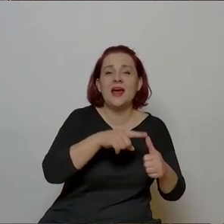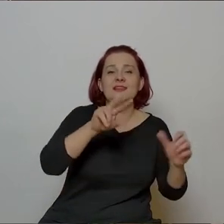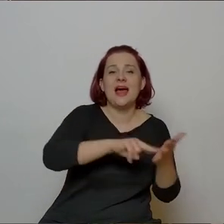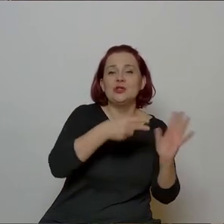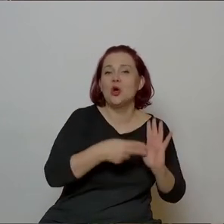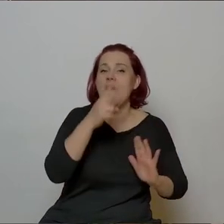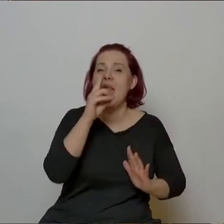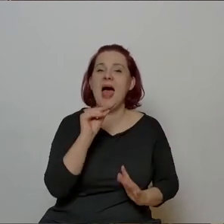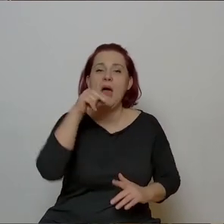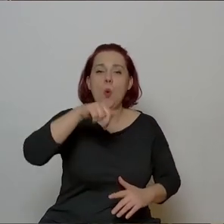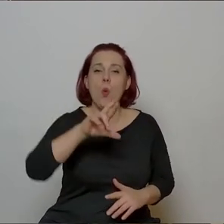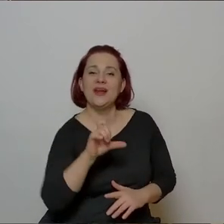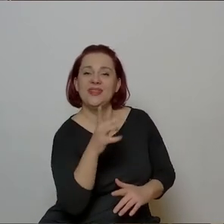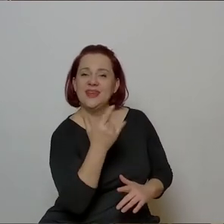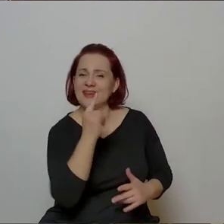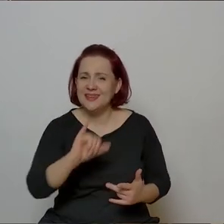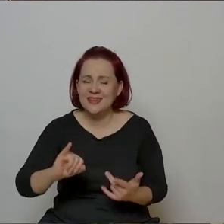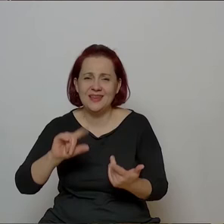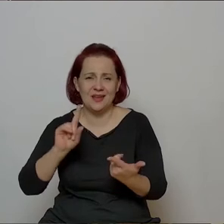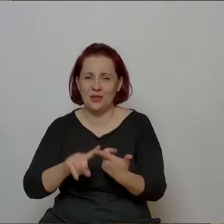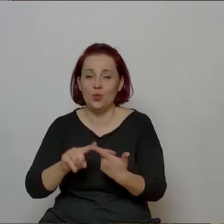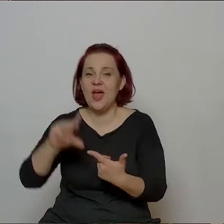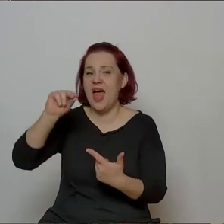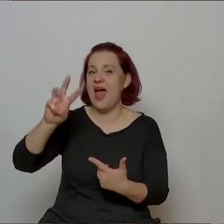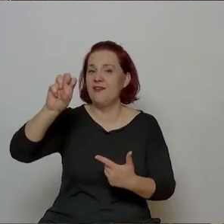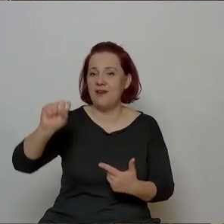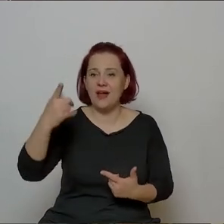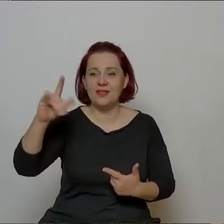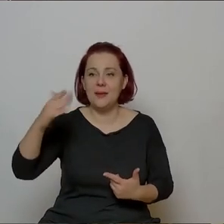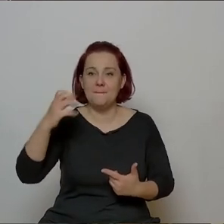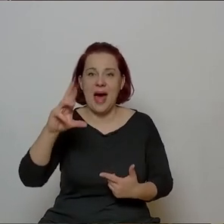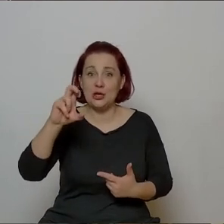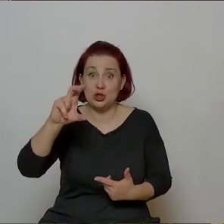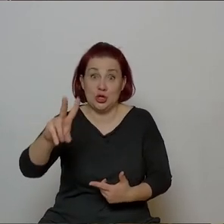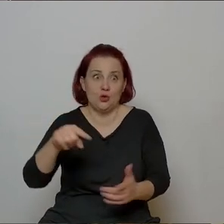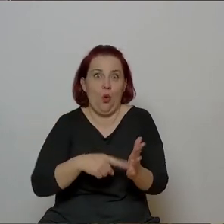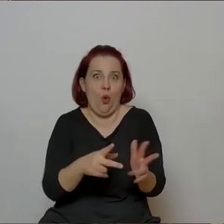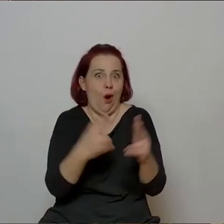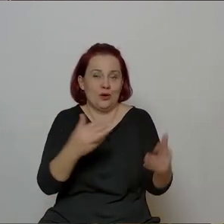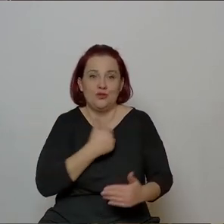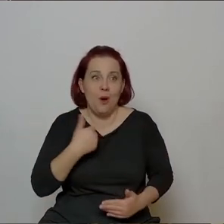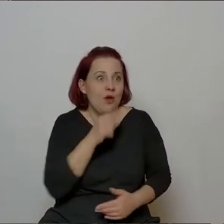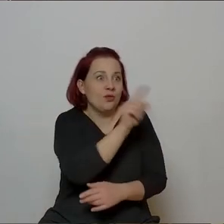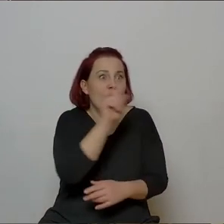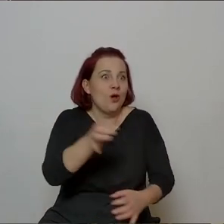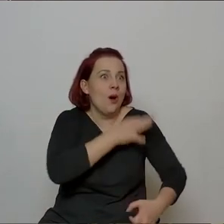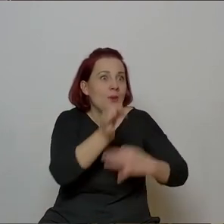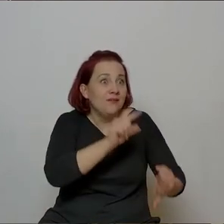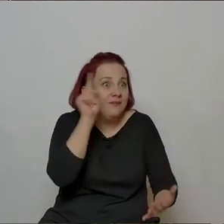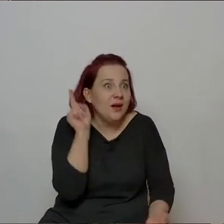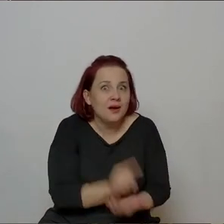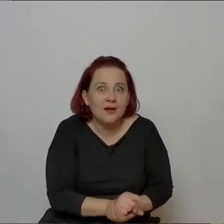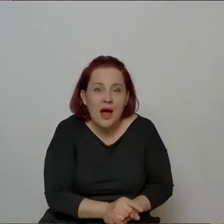i Grant, Waltz, Briand, Ewa Demarczyk. Takie był czas w Polsce, że te piosenki potrafiły wygrać, prawda,